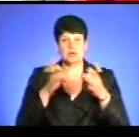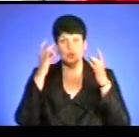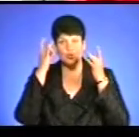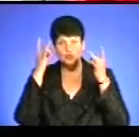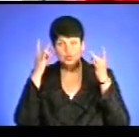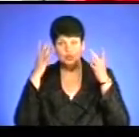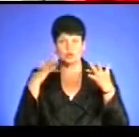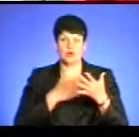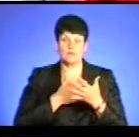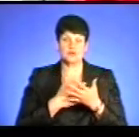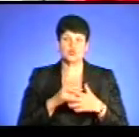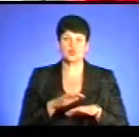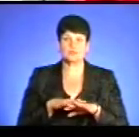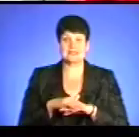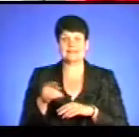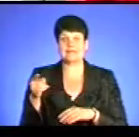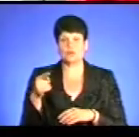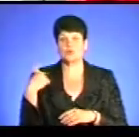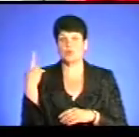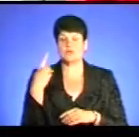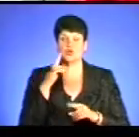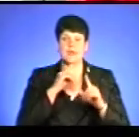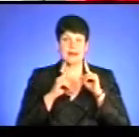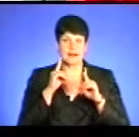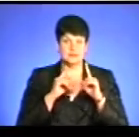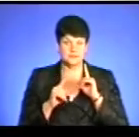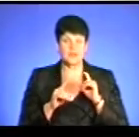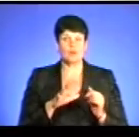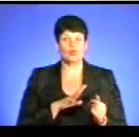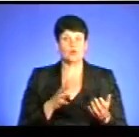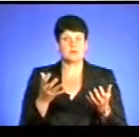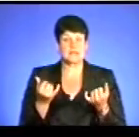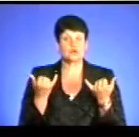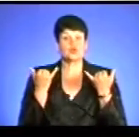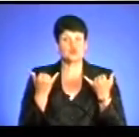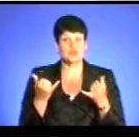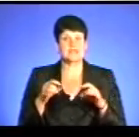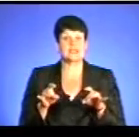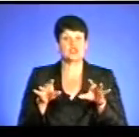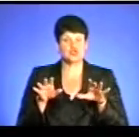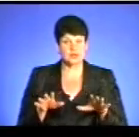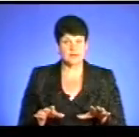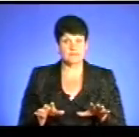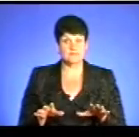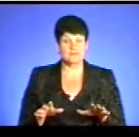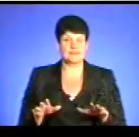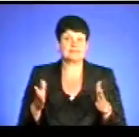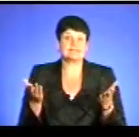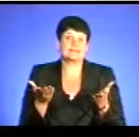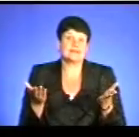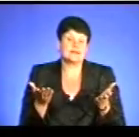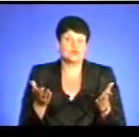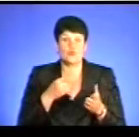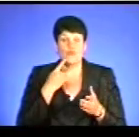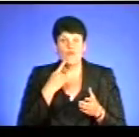громадянського суспільства Тернопільської обласної ради. Було прийнято сьогодні рішення, яке десь застерігає,